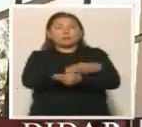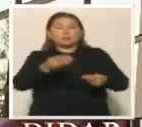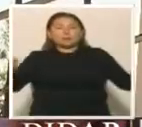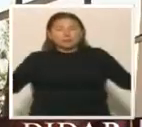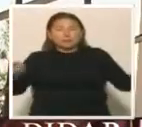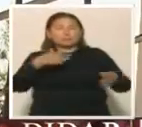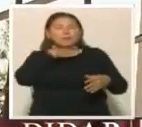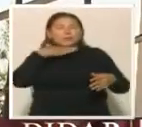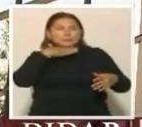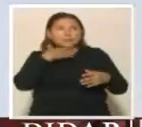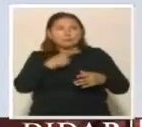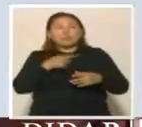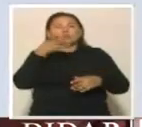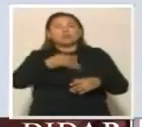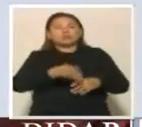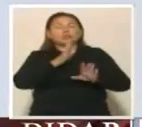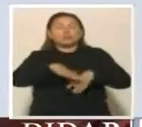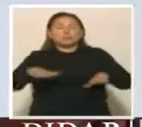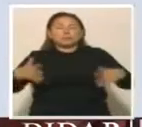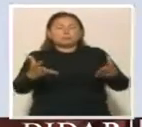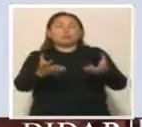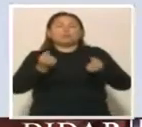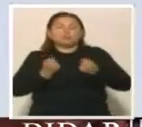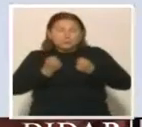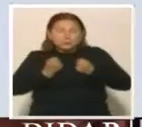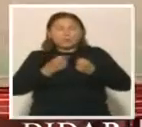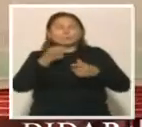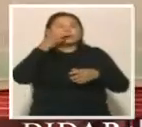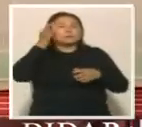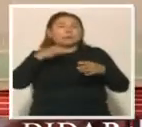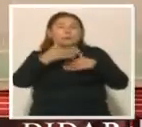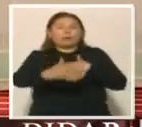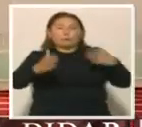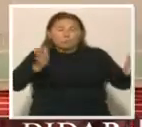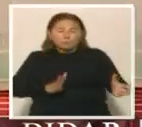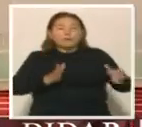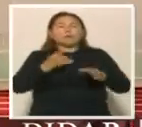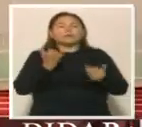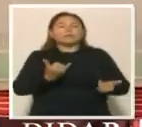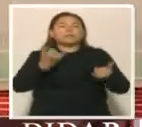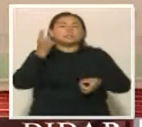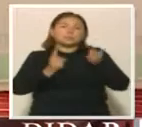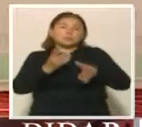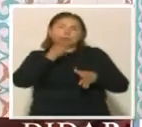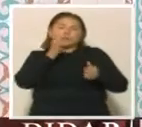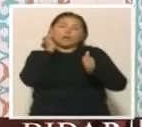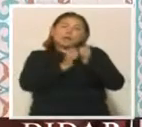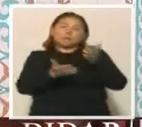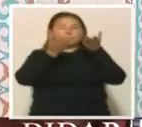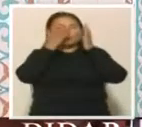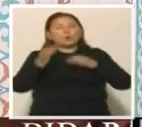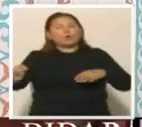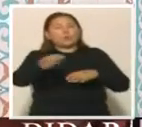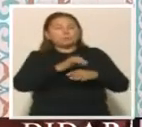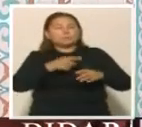жертвенное мясо, 4000 детей получили коробки со сладостями. По словам главного имама, настоящее время каждая мечеть области